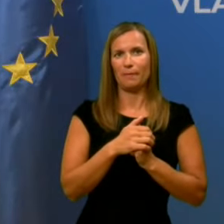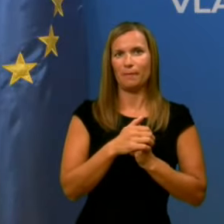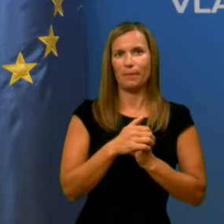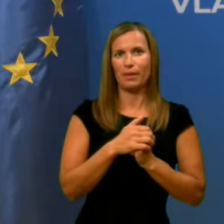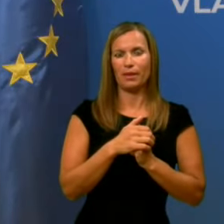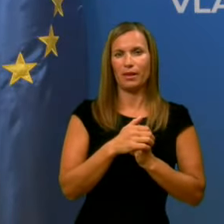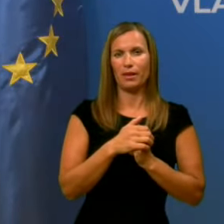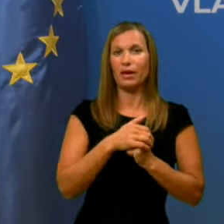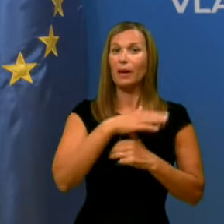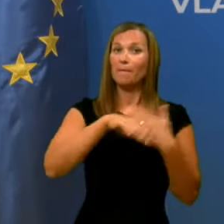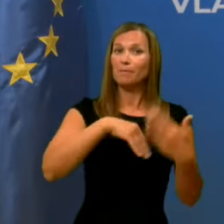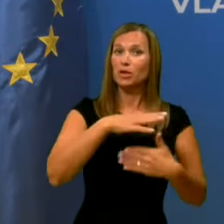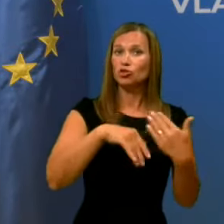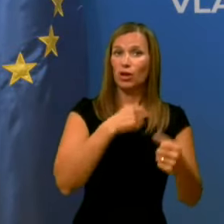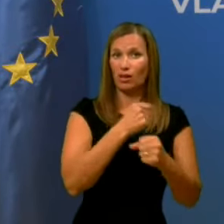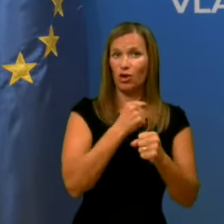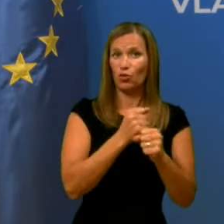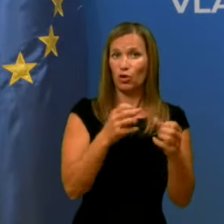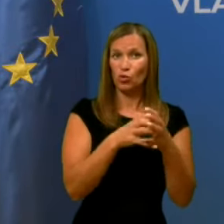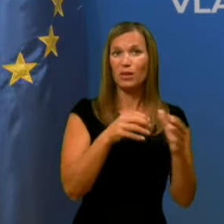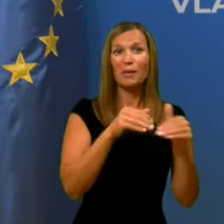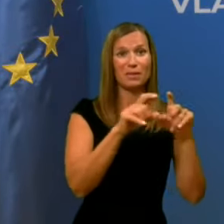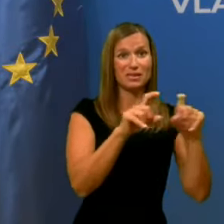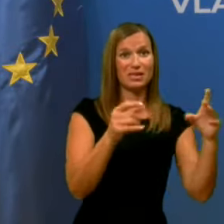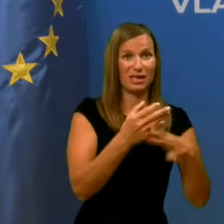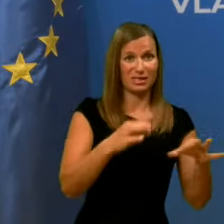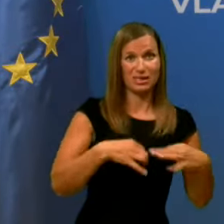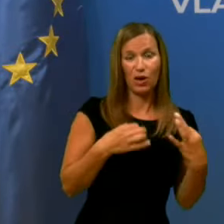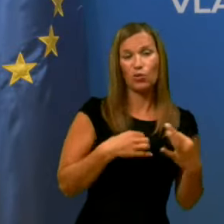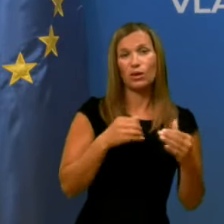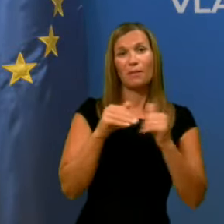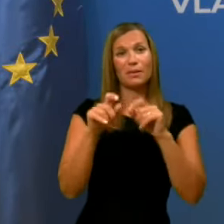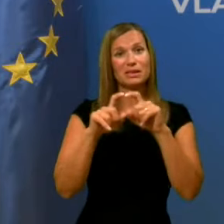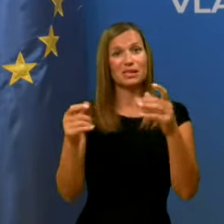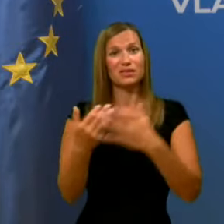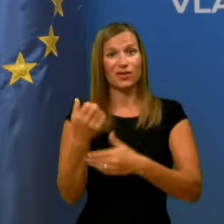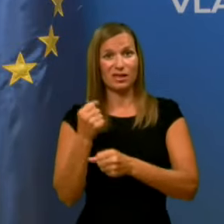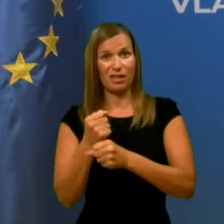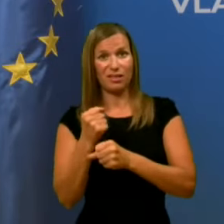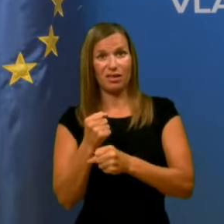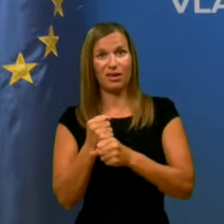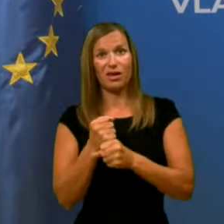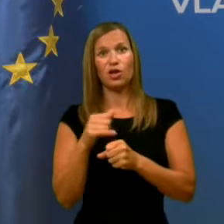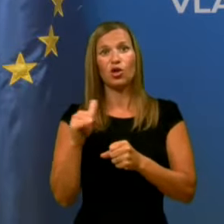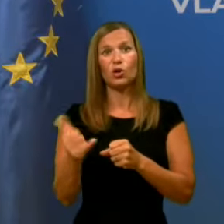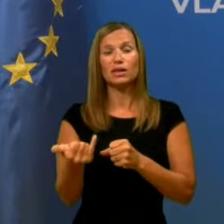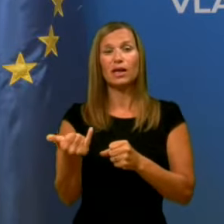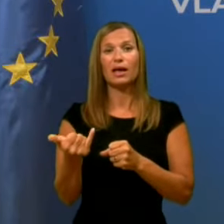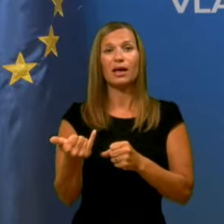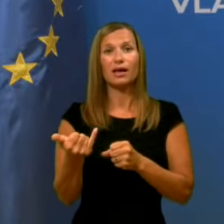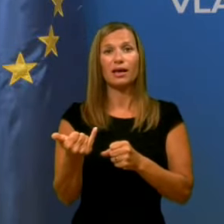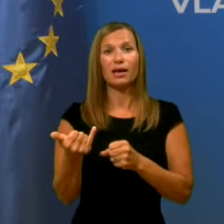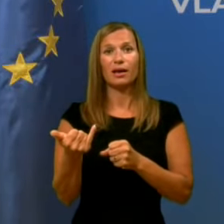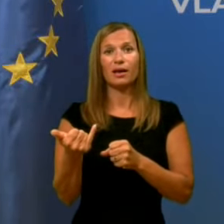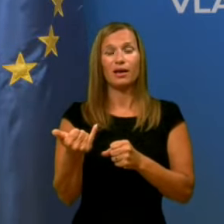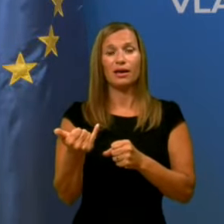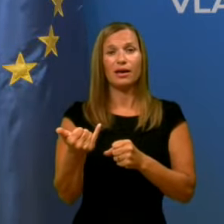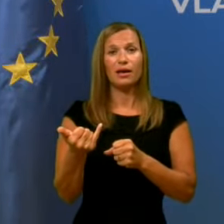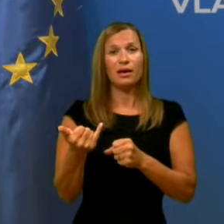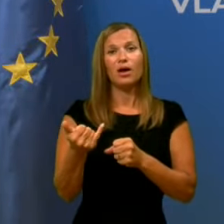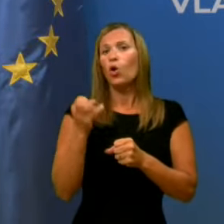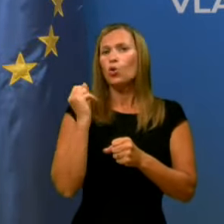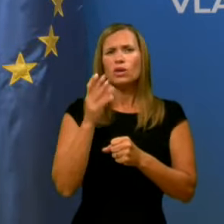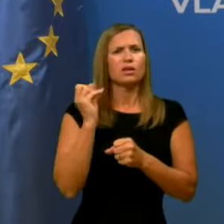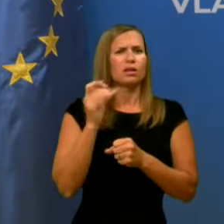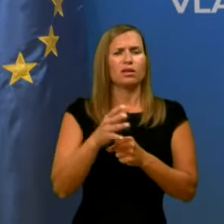Meša na delovna skupina ministrstva za zdravje in ministrstva za delo je pravzaprav dnevno na terenu,